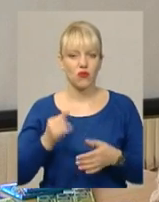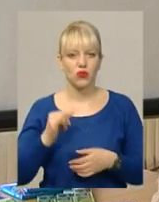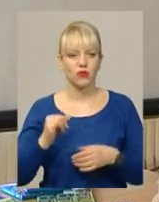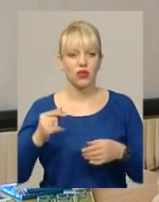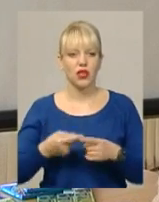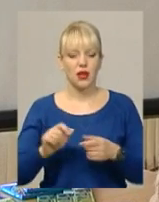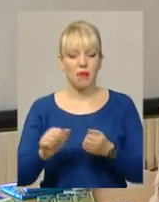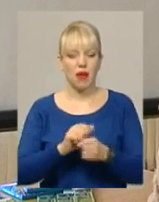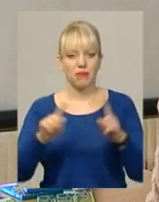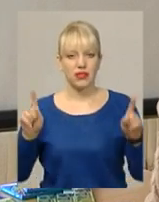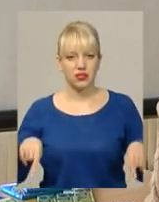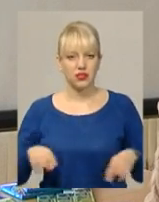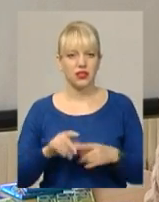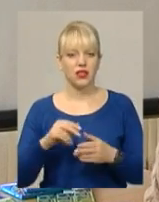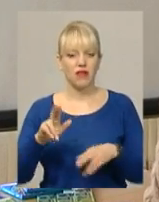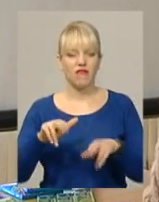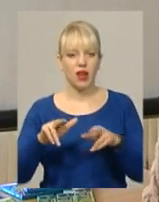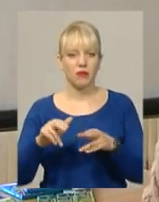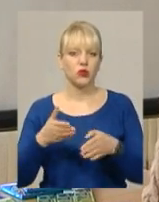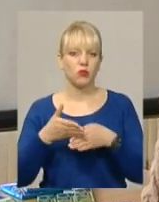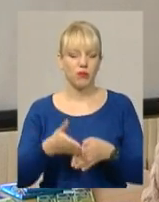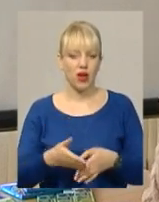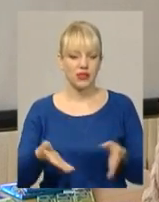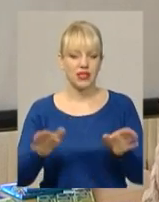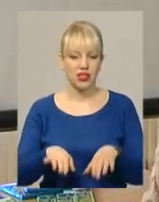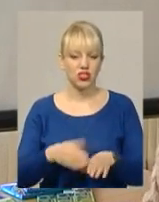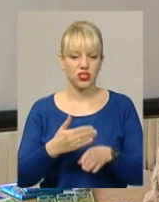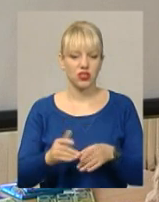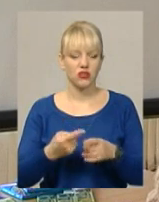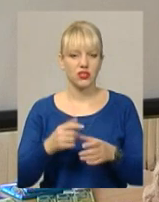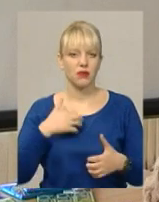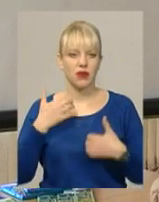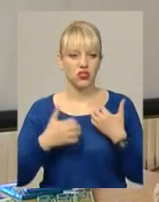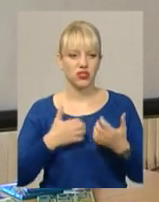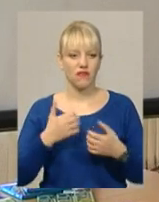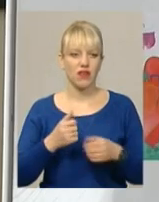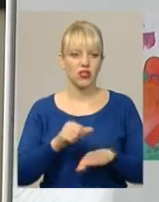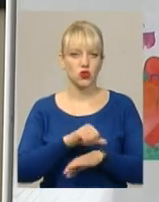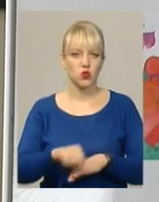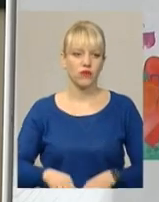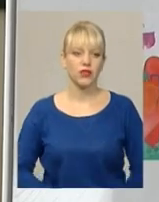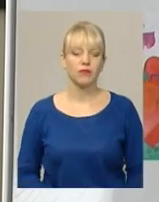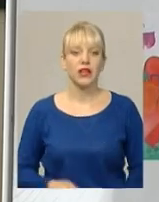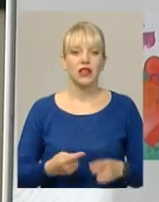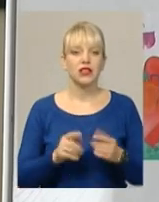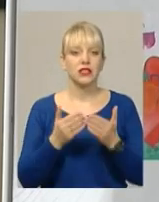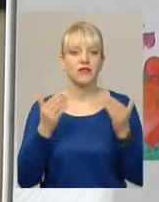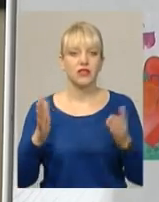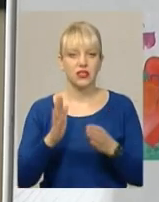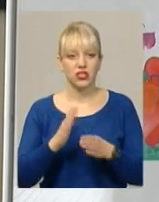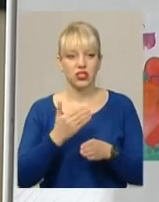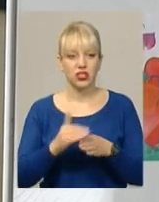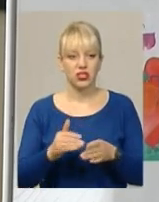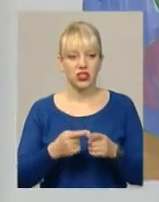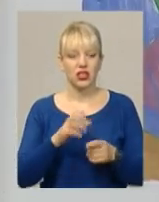папір і фарби допомагають залишити частину цих переживань зовні. На цій виставці лише частина